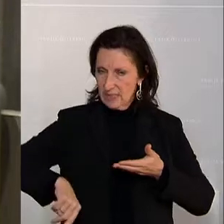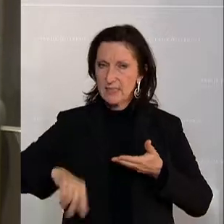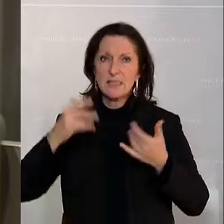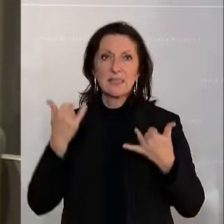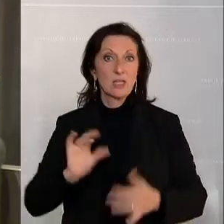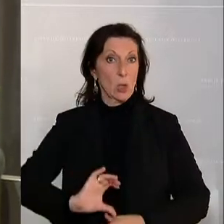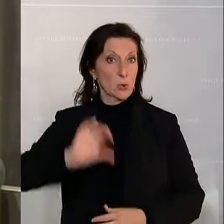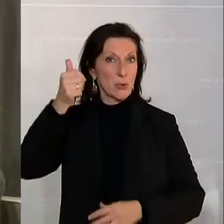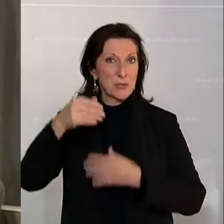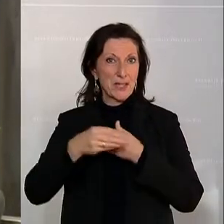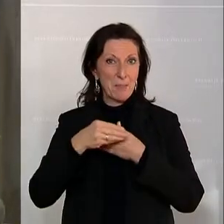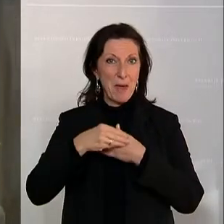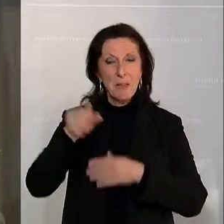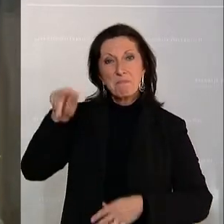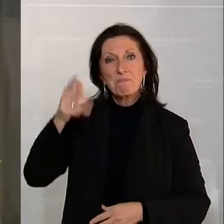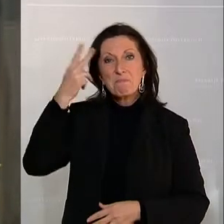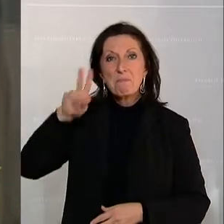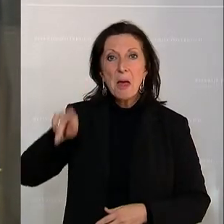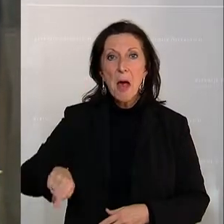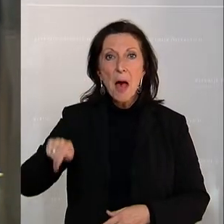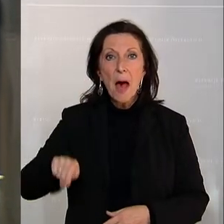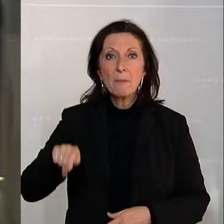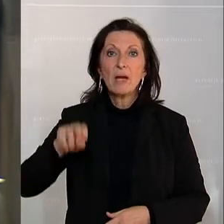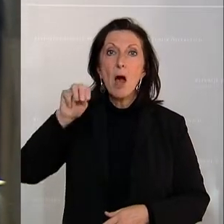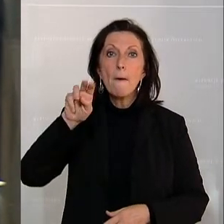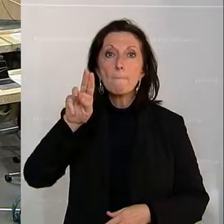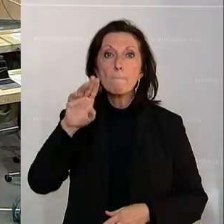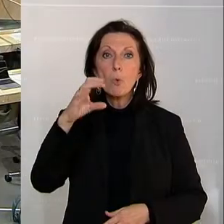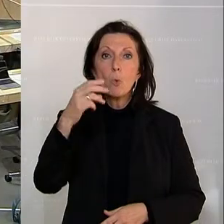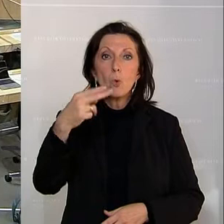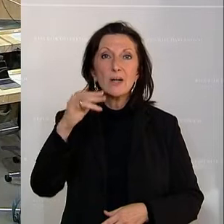Als Erster zu Wort gemeldet, Herr Abgeordneter Josef Muchitsch, bitte.